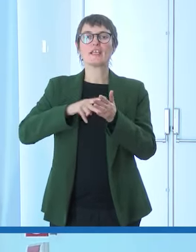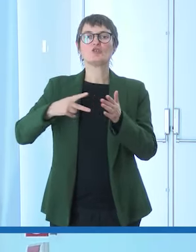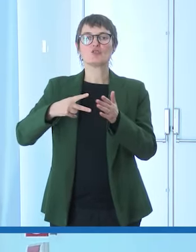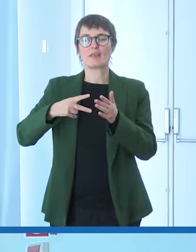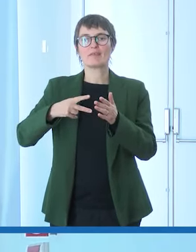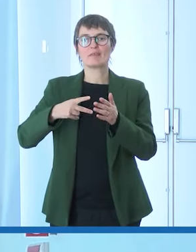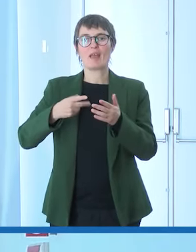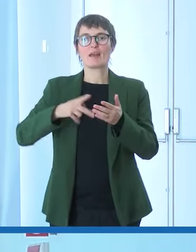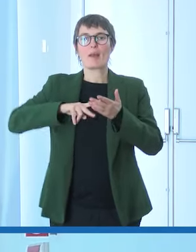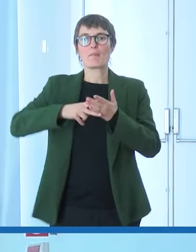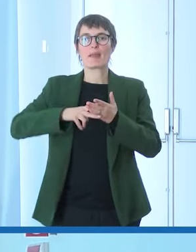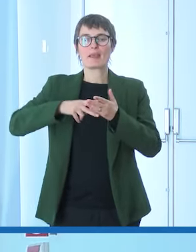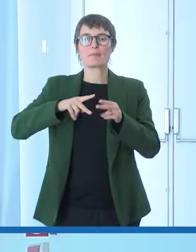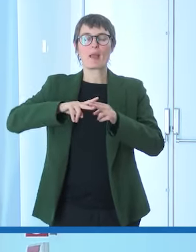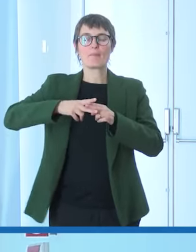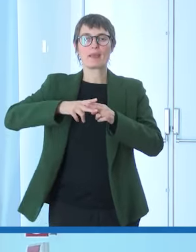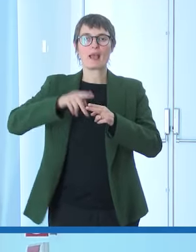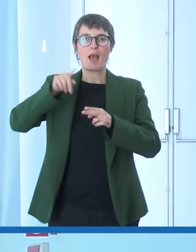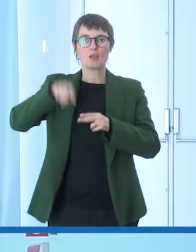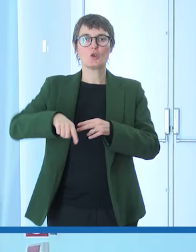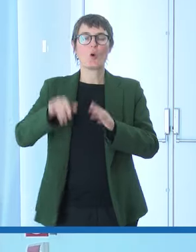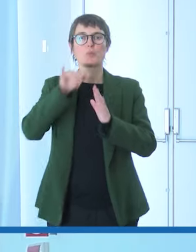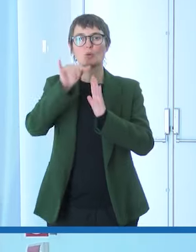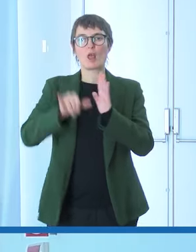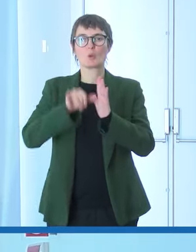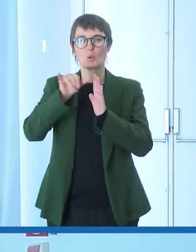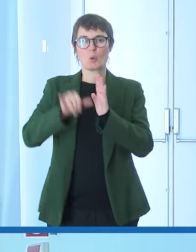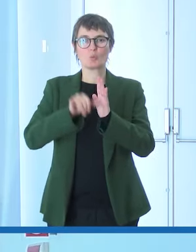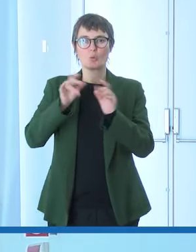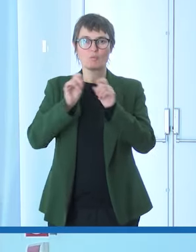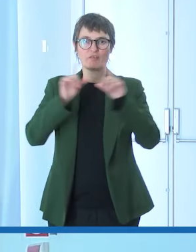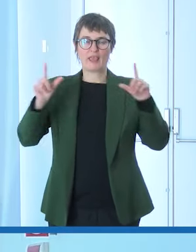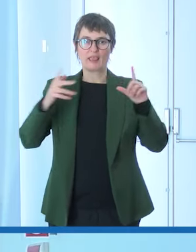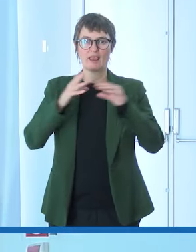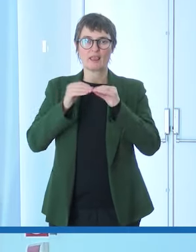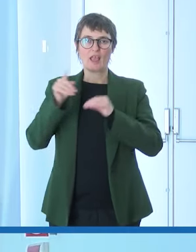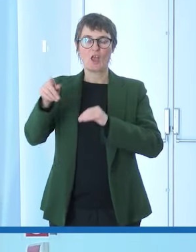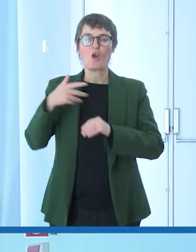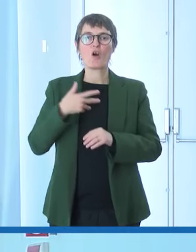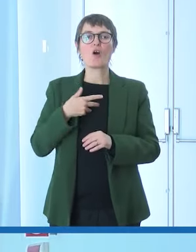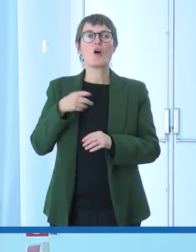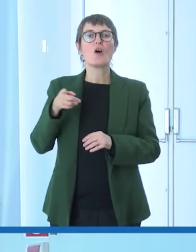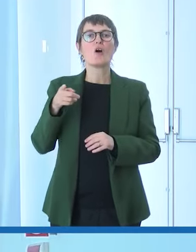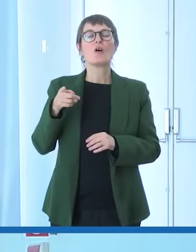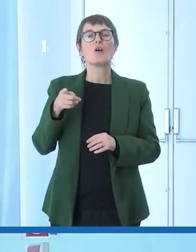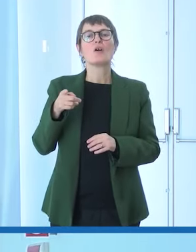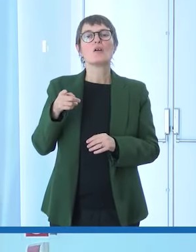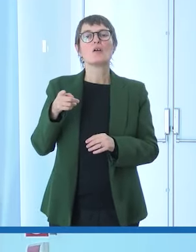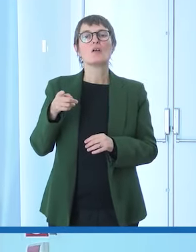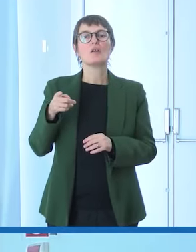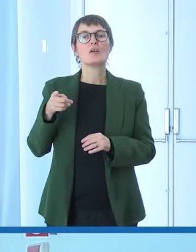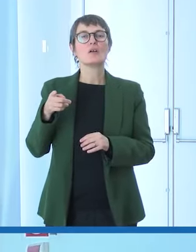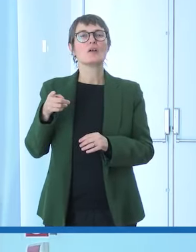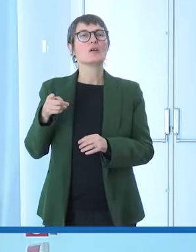youtuber che ci inviato tre video una laurea semplice un power wheelchair